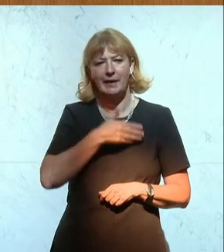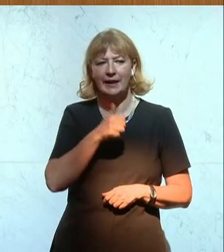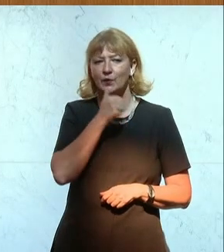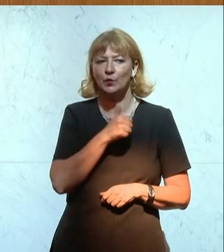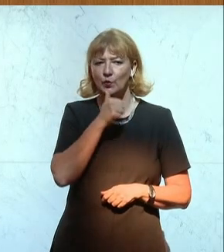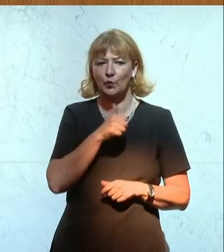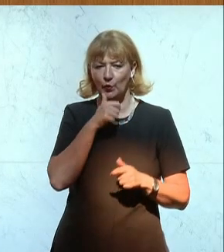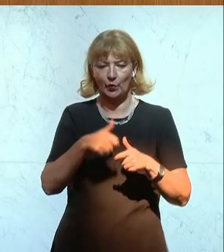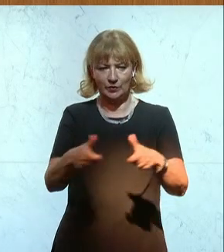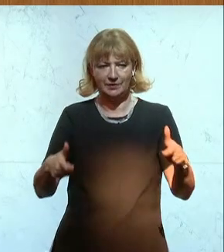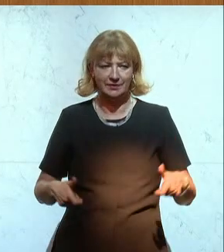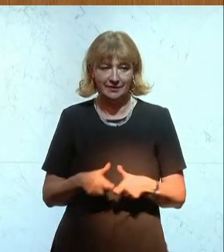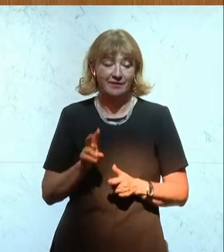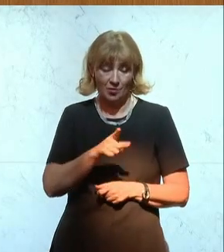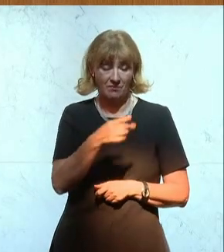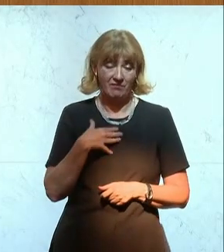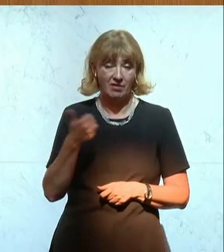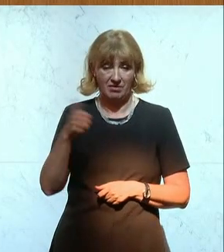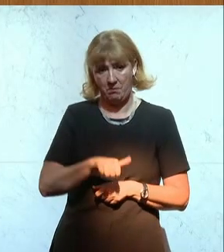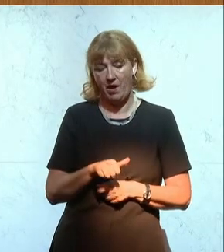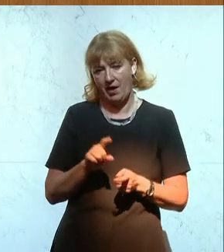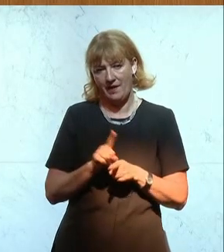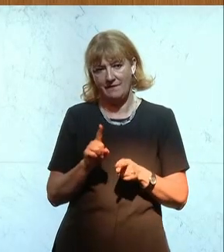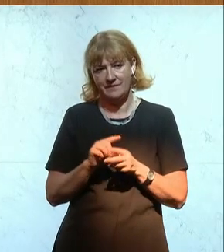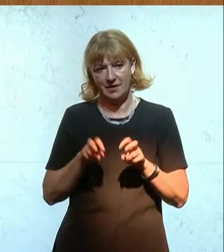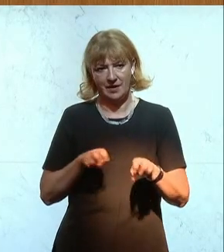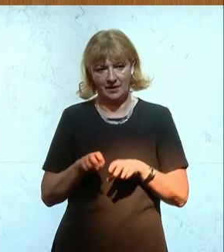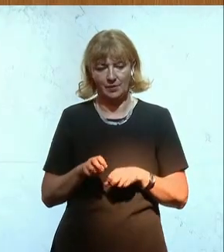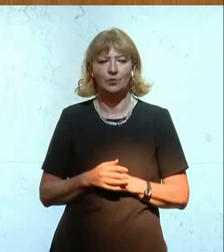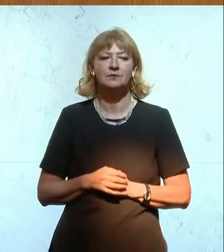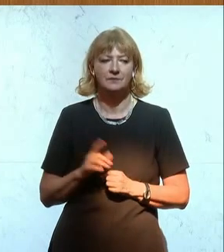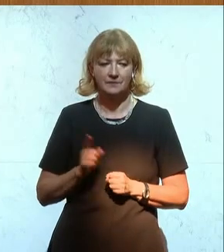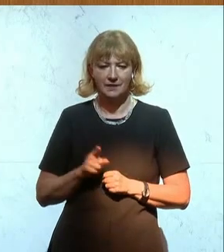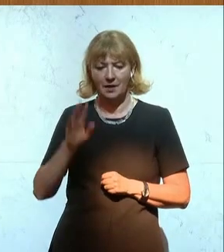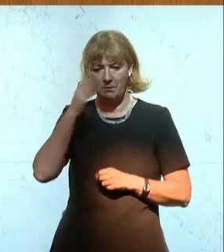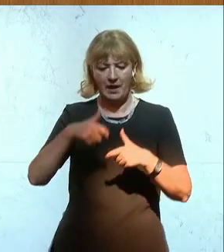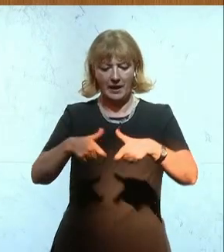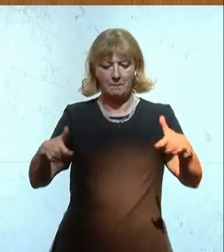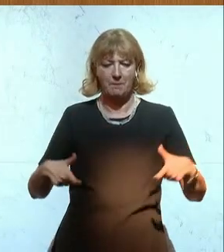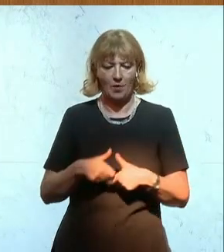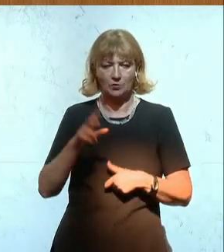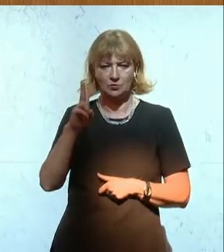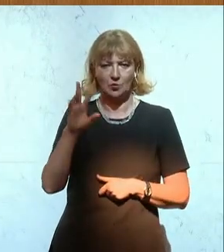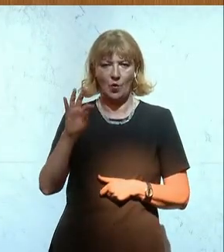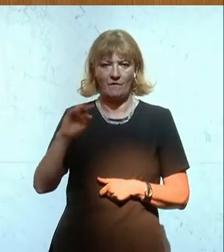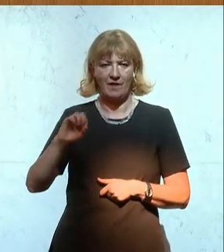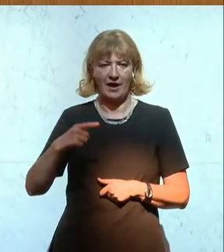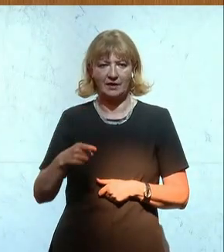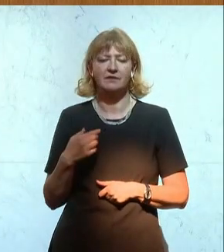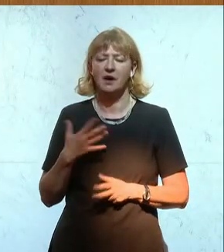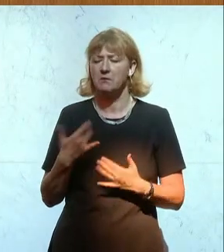nicht ganz unbeteiligt. Die Blackbox-Kovac war und ist eine der größten,